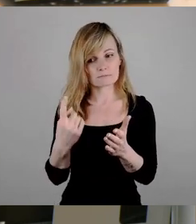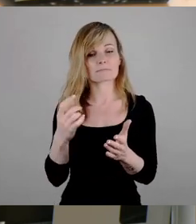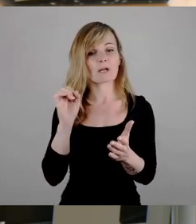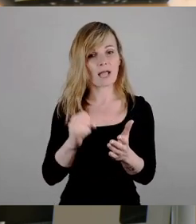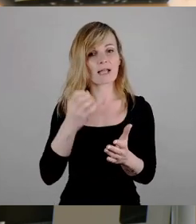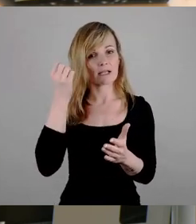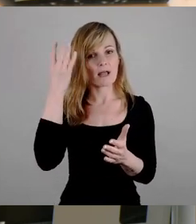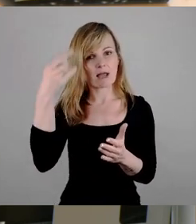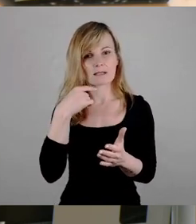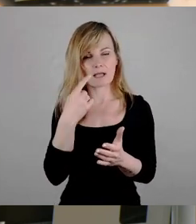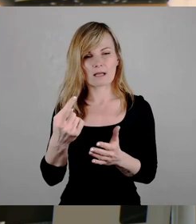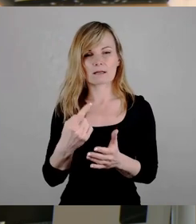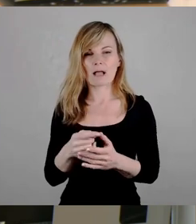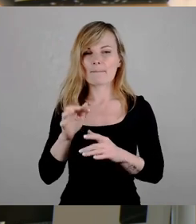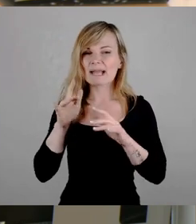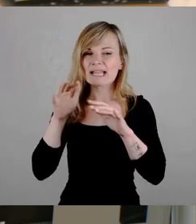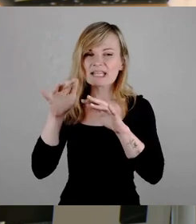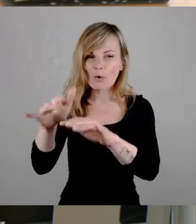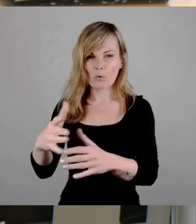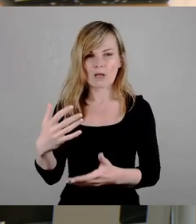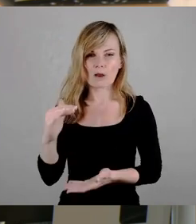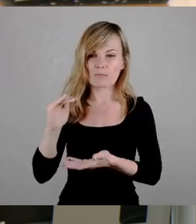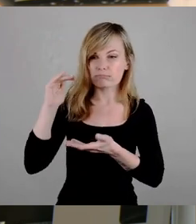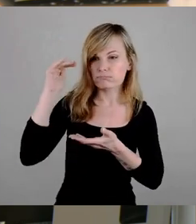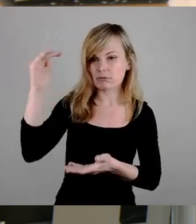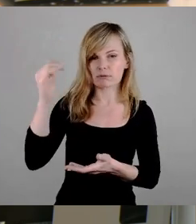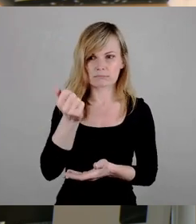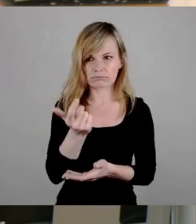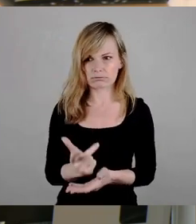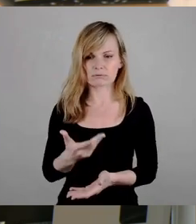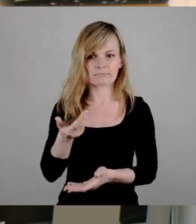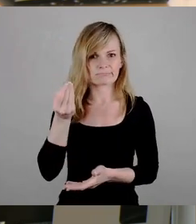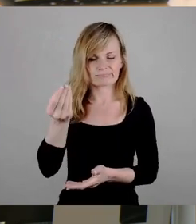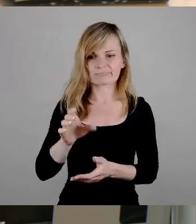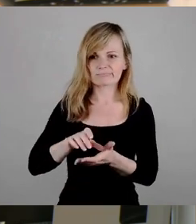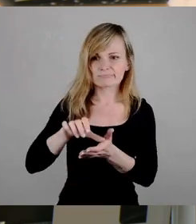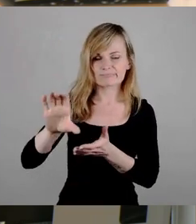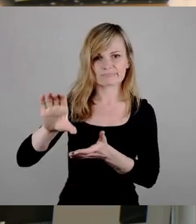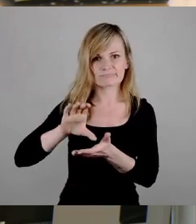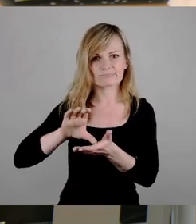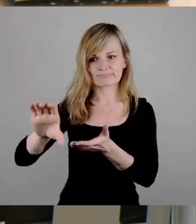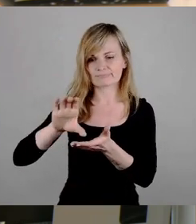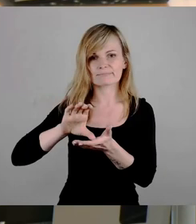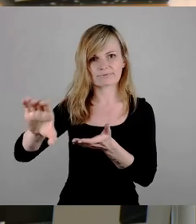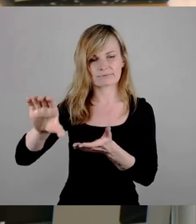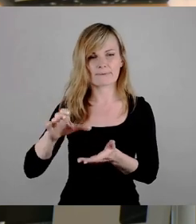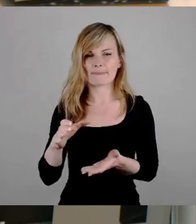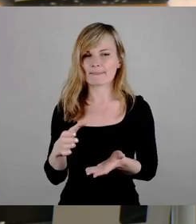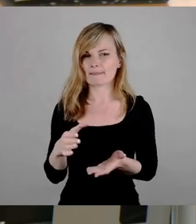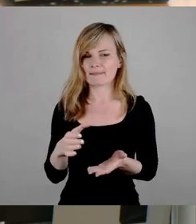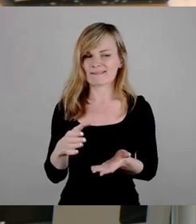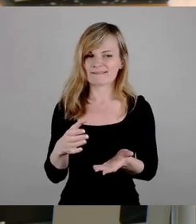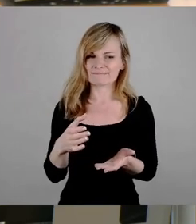Millionen, die dort investiert werden müssen, um das wieder flott zu machen, für einen Nutzen, den man inzwischen auch über andere